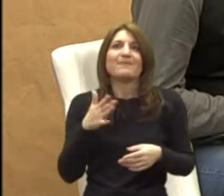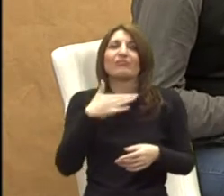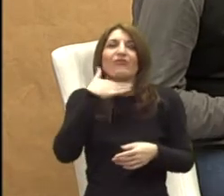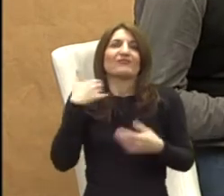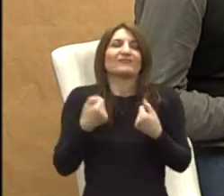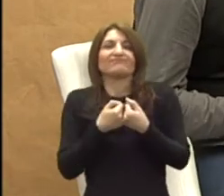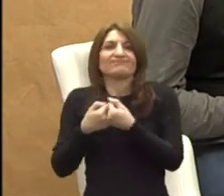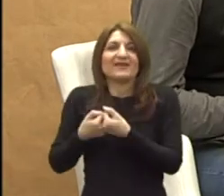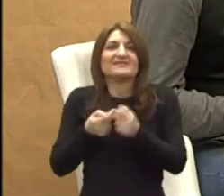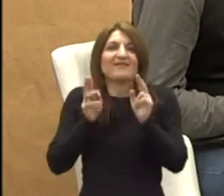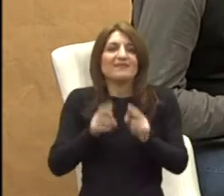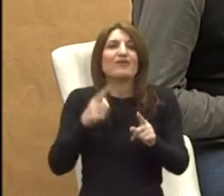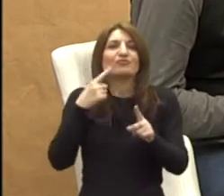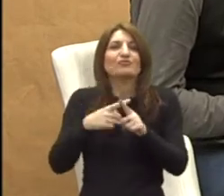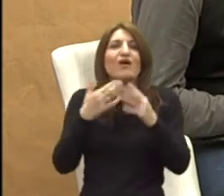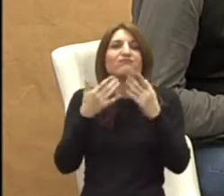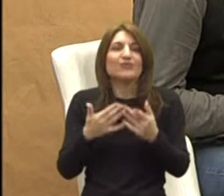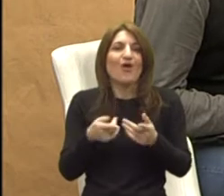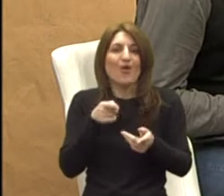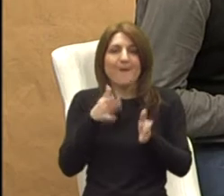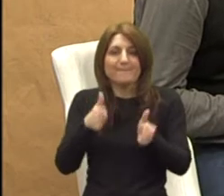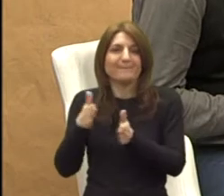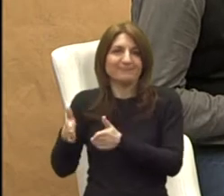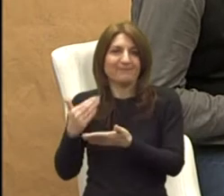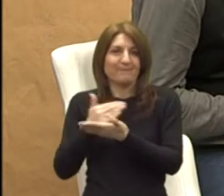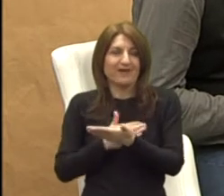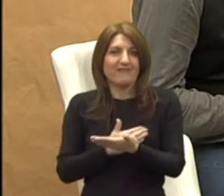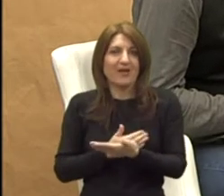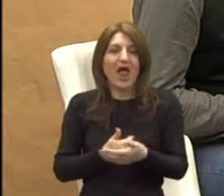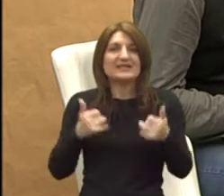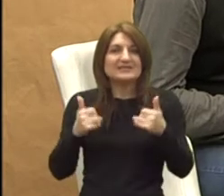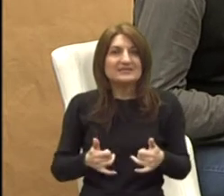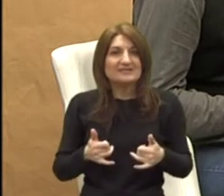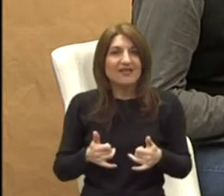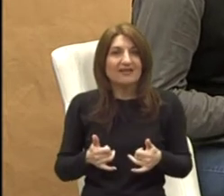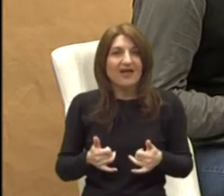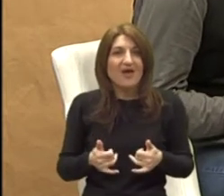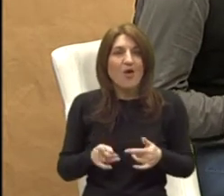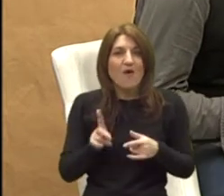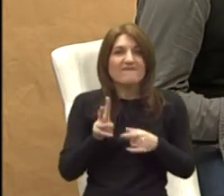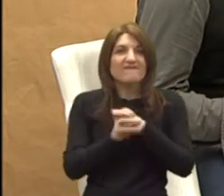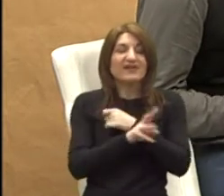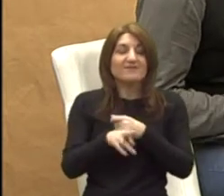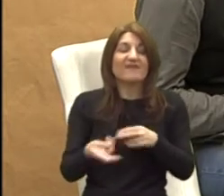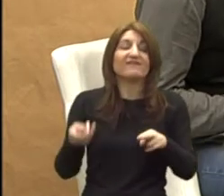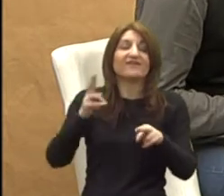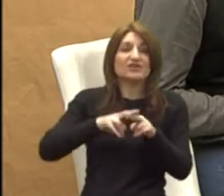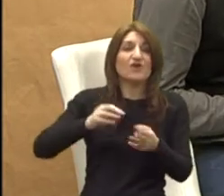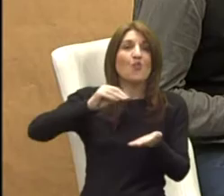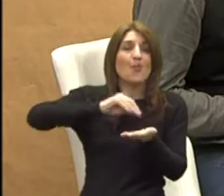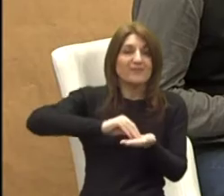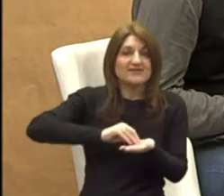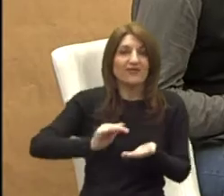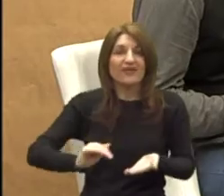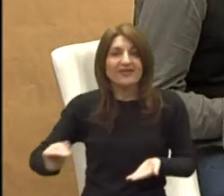moramo satržati nekakvih pravila. Iako i sada u vrtiću imamo više upisan broj djeca s veškoćama nego